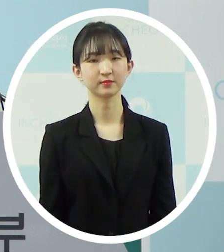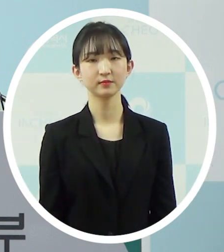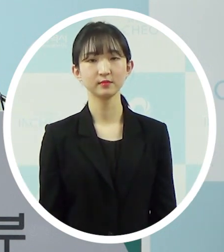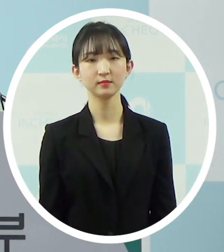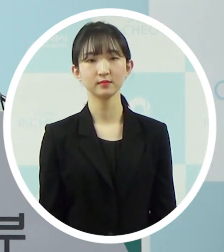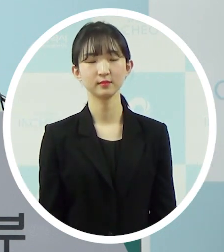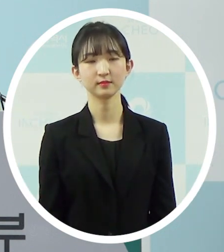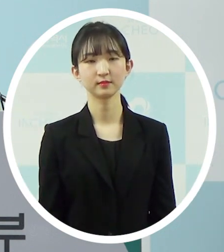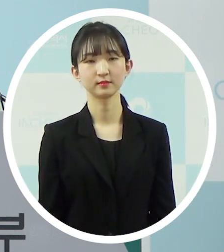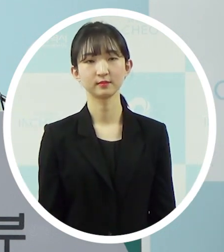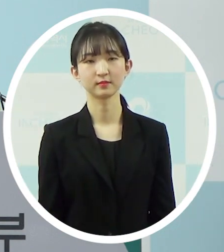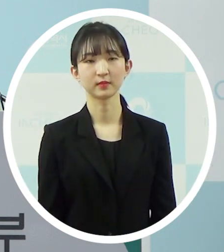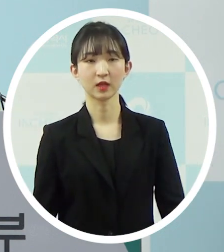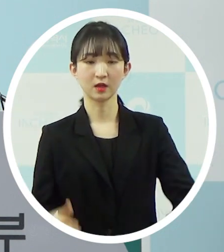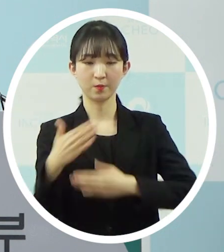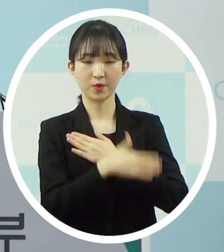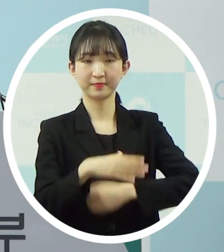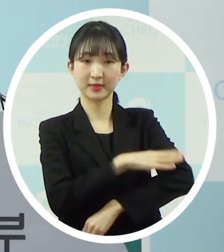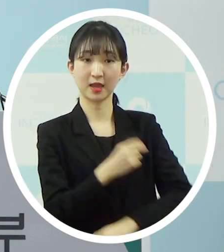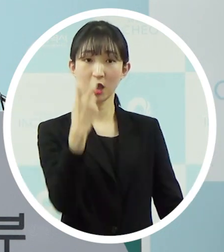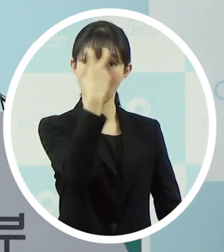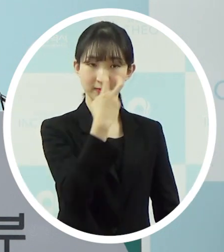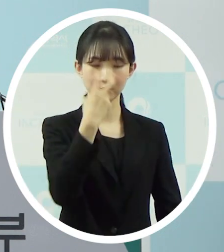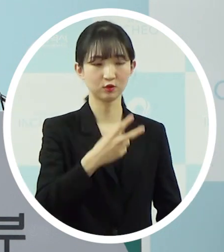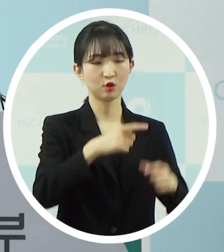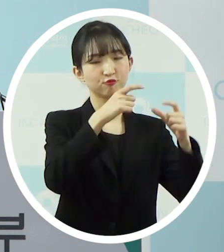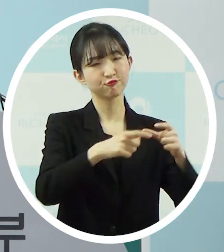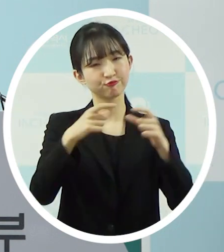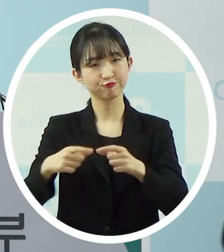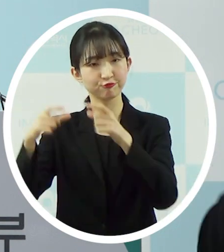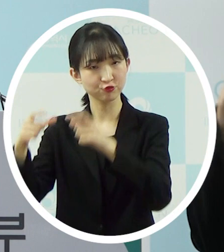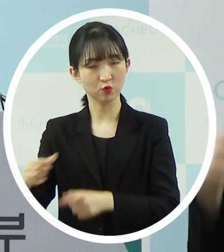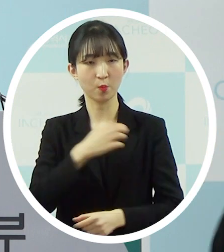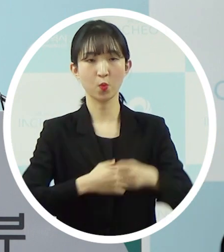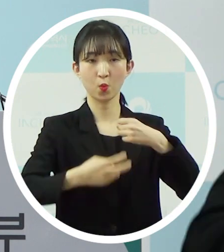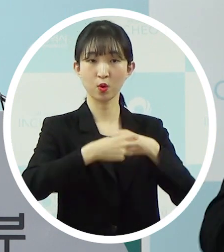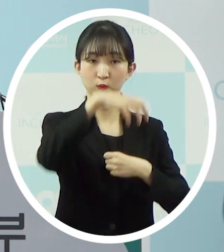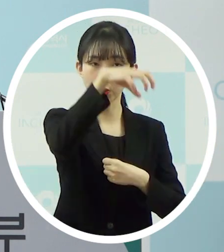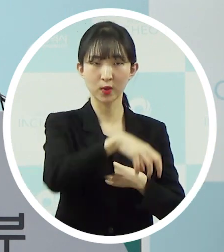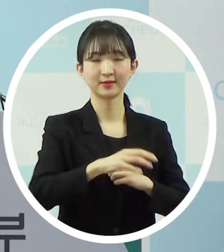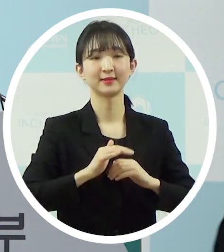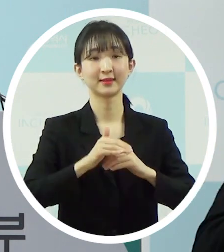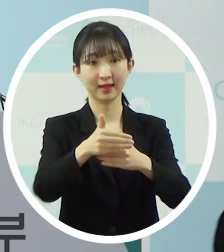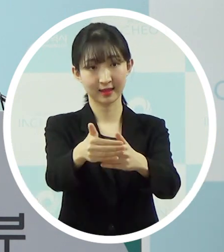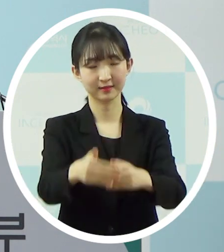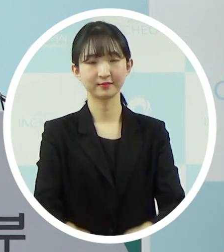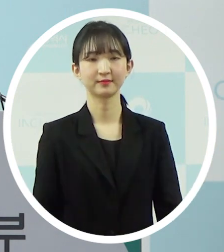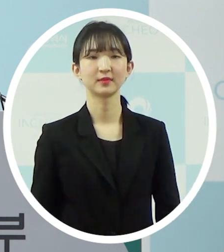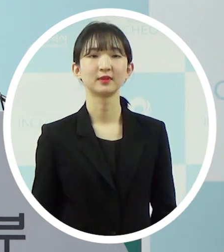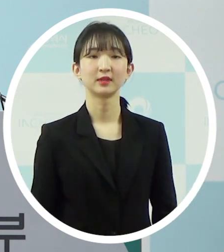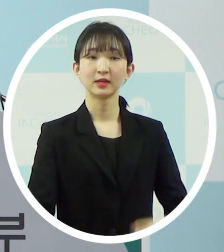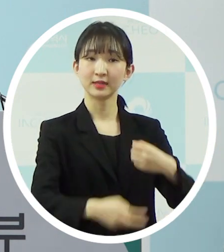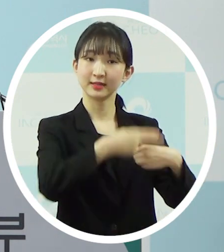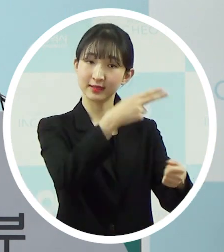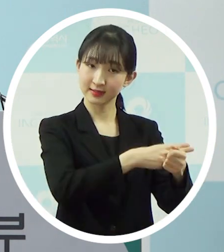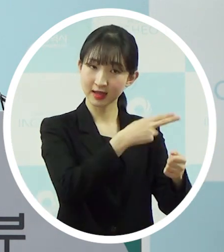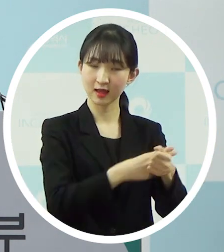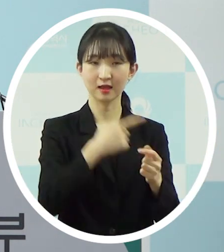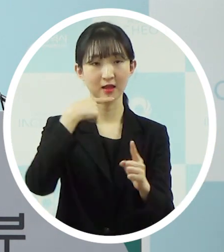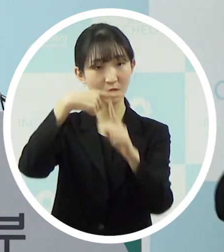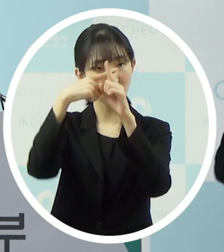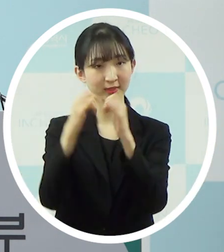검체검사는 각 군구별 보건소 선별진료소에서 진행하며 의사, 간호사,